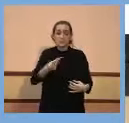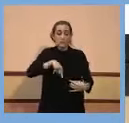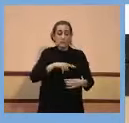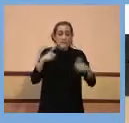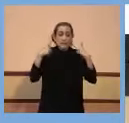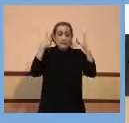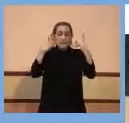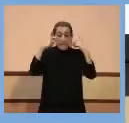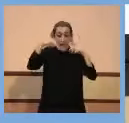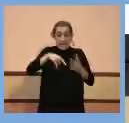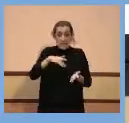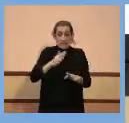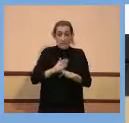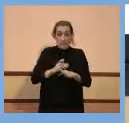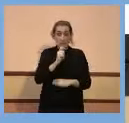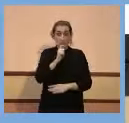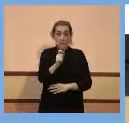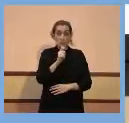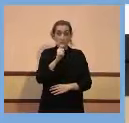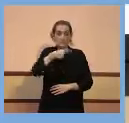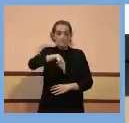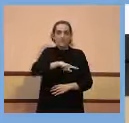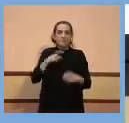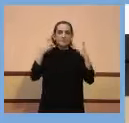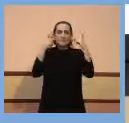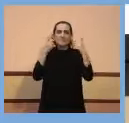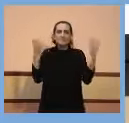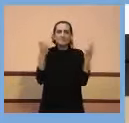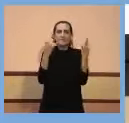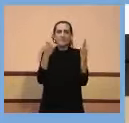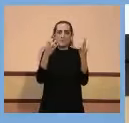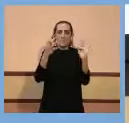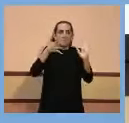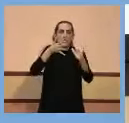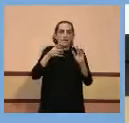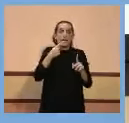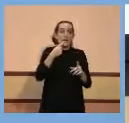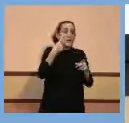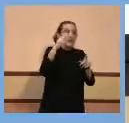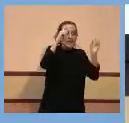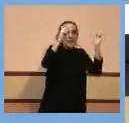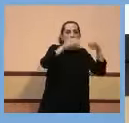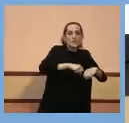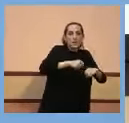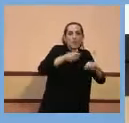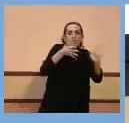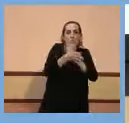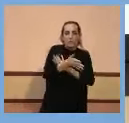tractem de fer en aquestes rodes de premsa és d'argumentar el per què de les decisions.